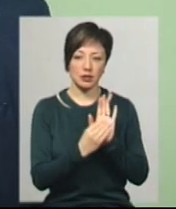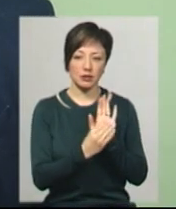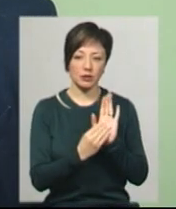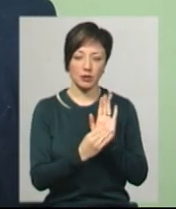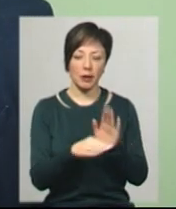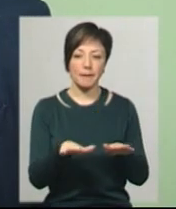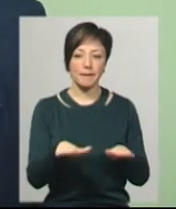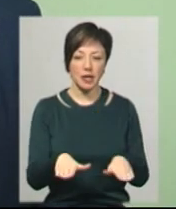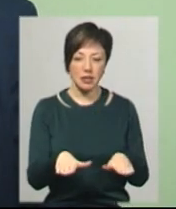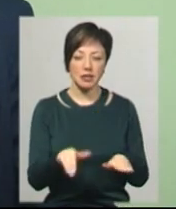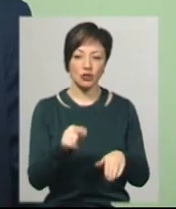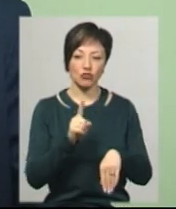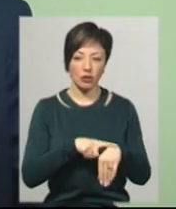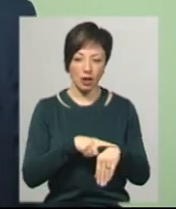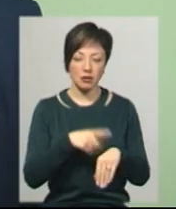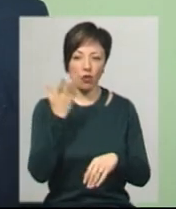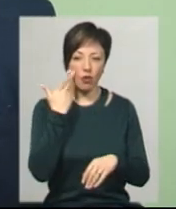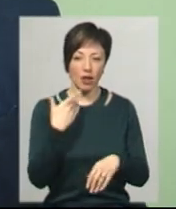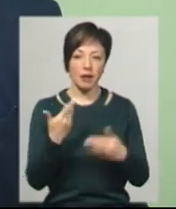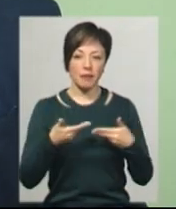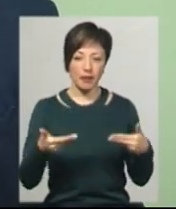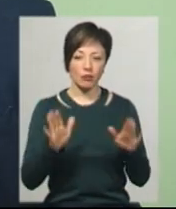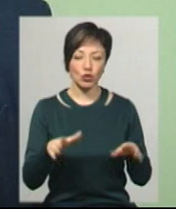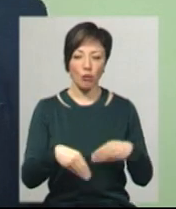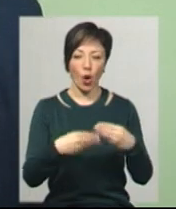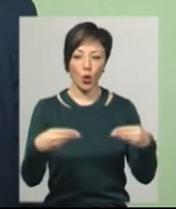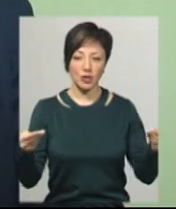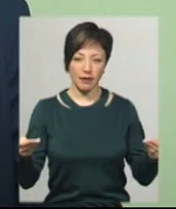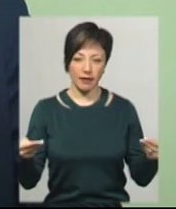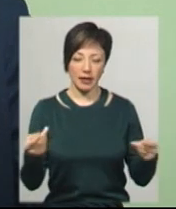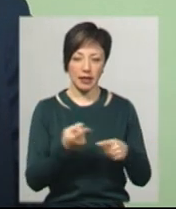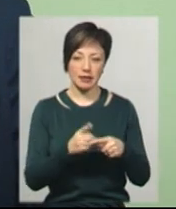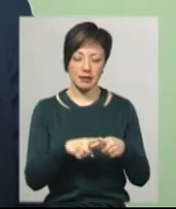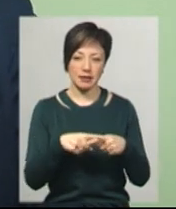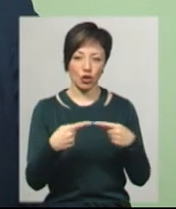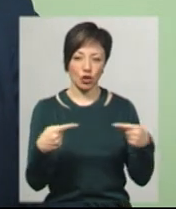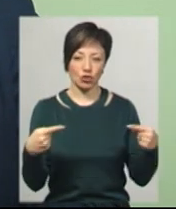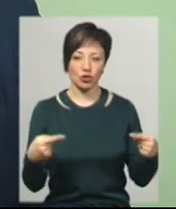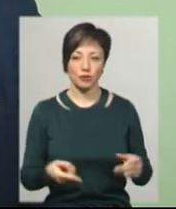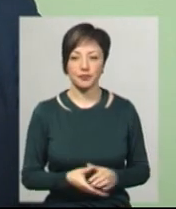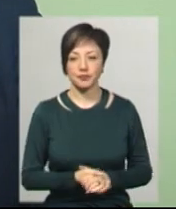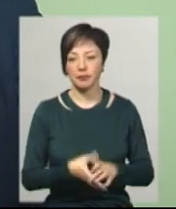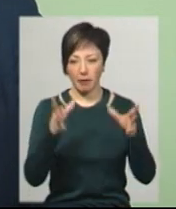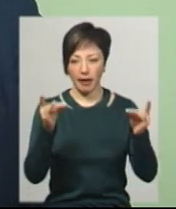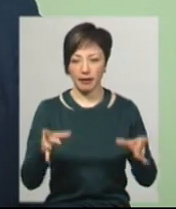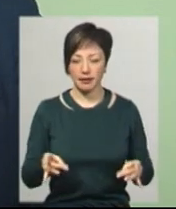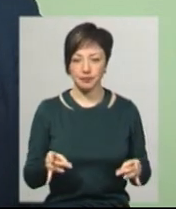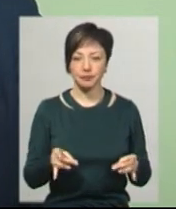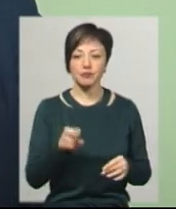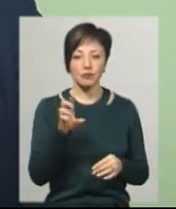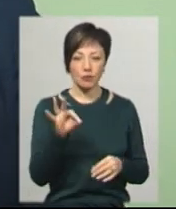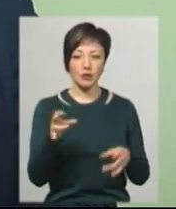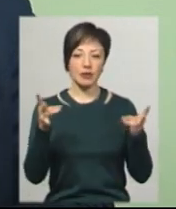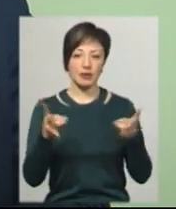місце та час, коли ми будемо роздавати ці пакети, бо їх